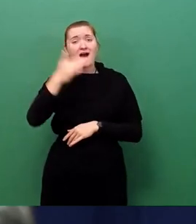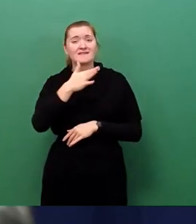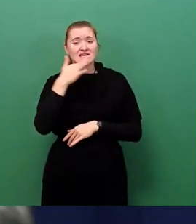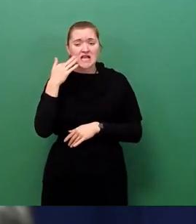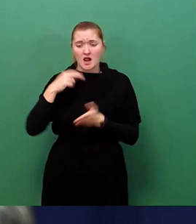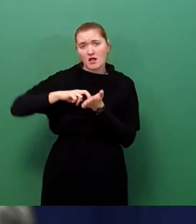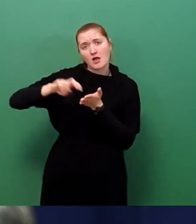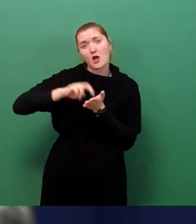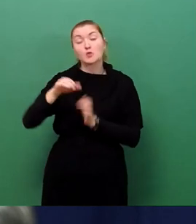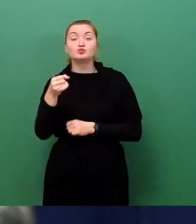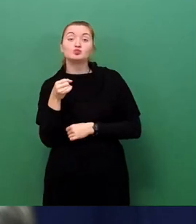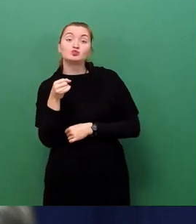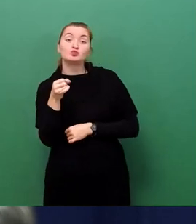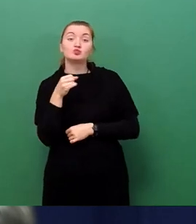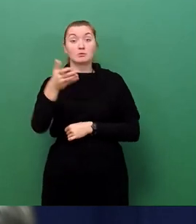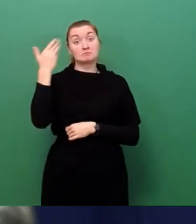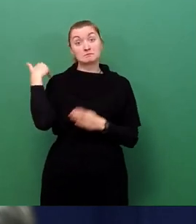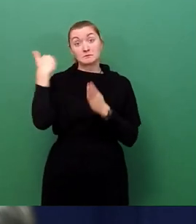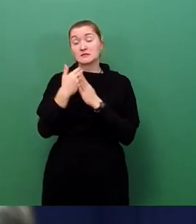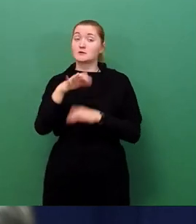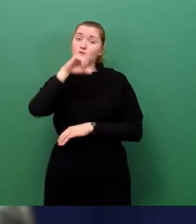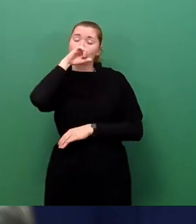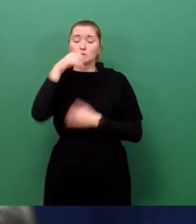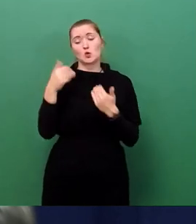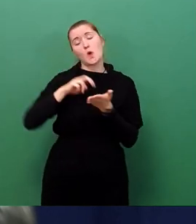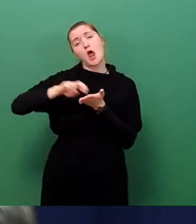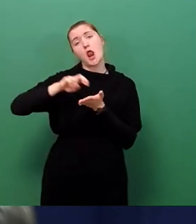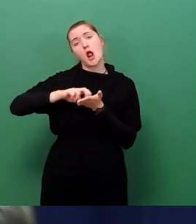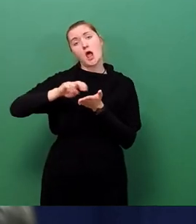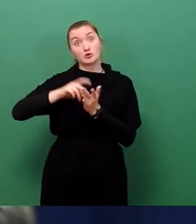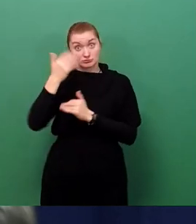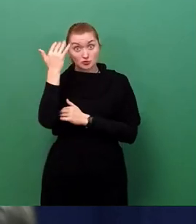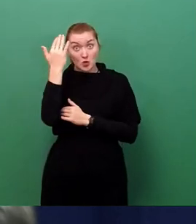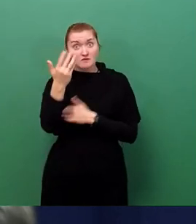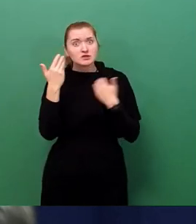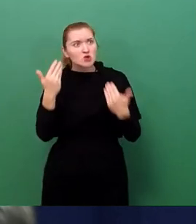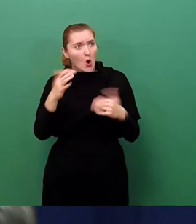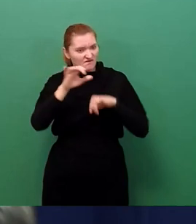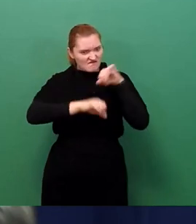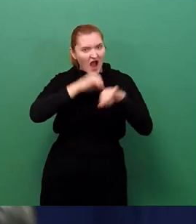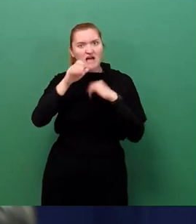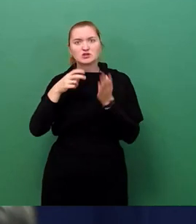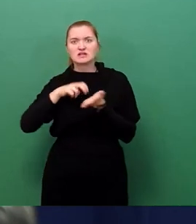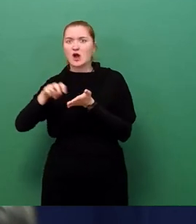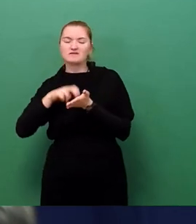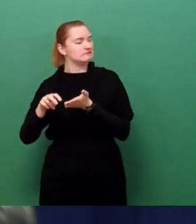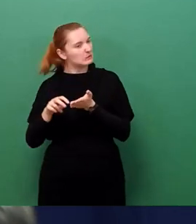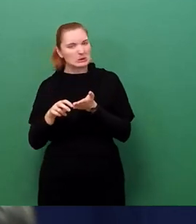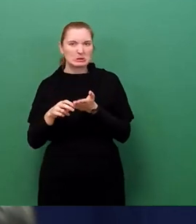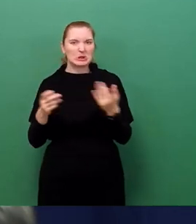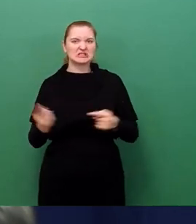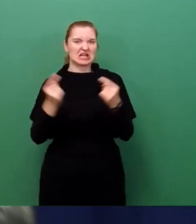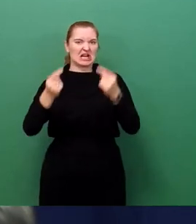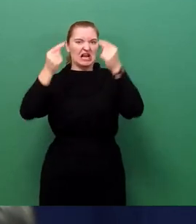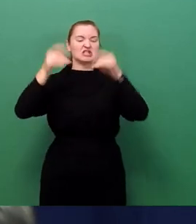Weg bisher gern genutzt haben, sein wird, wenn diese Konflikte nicht beseitigt werden. Ich bitte Sie daher, dass Sie mir